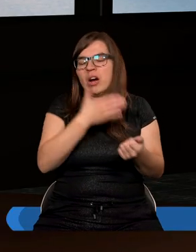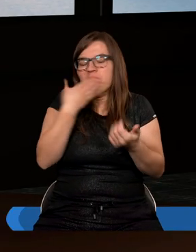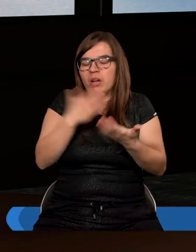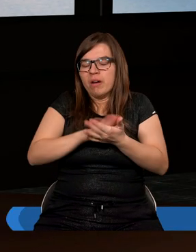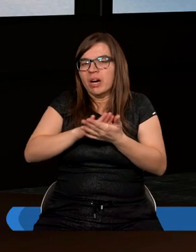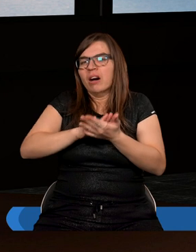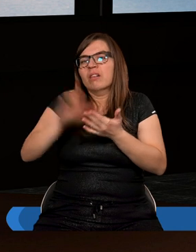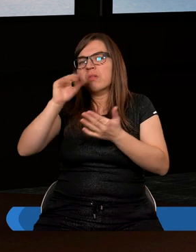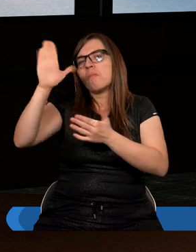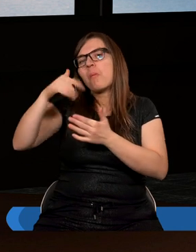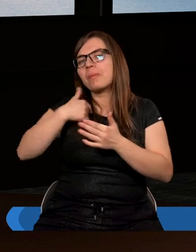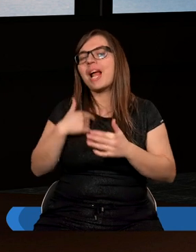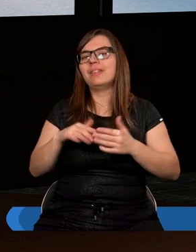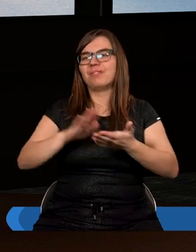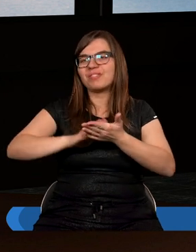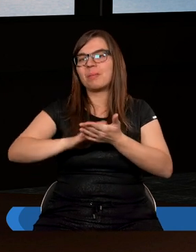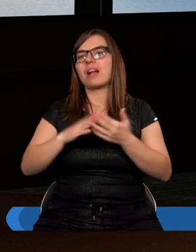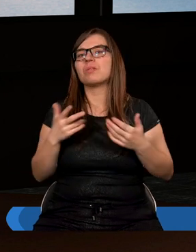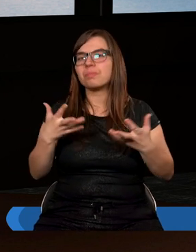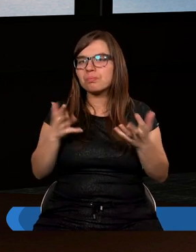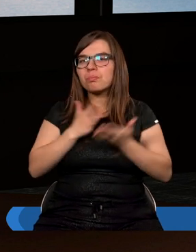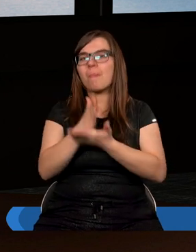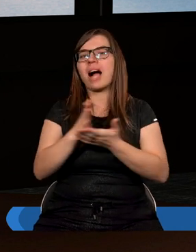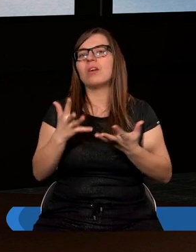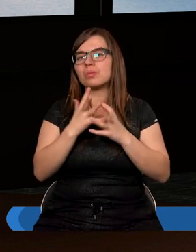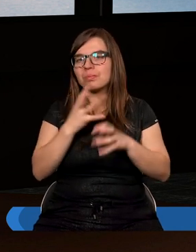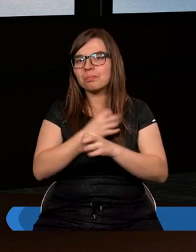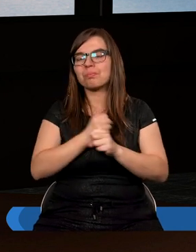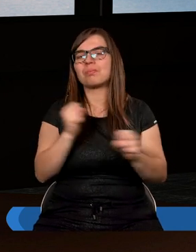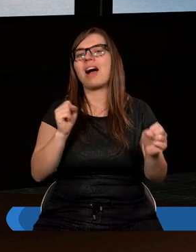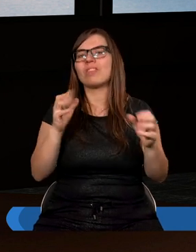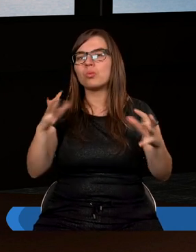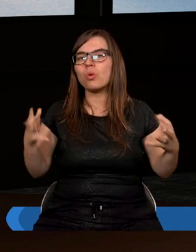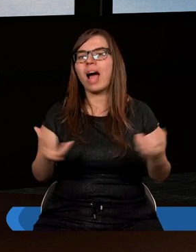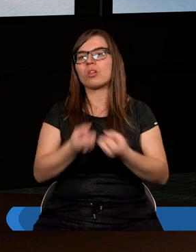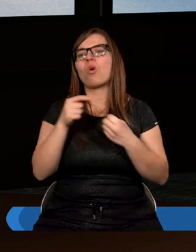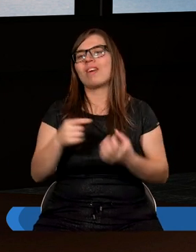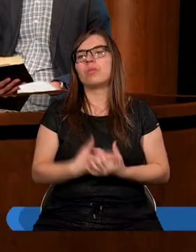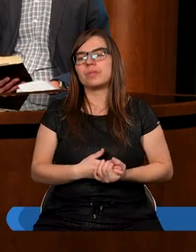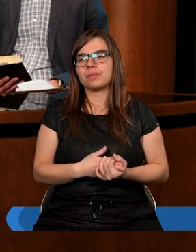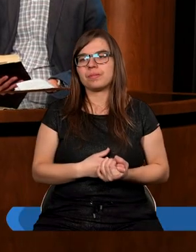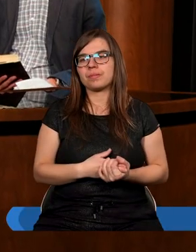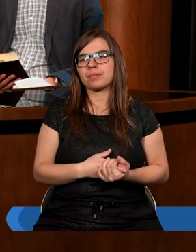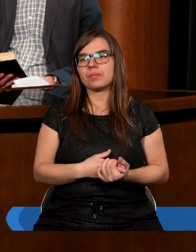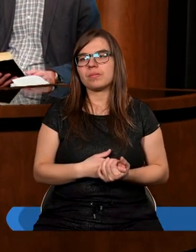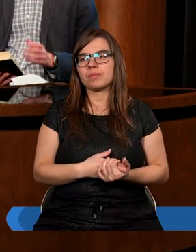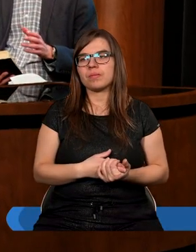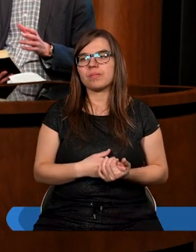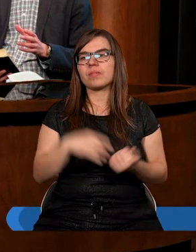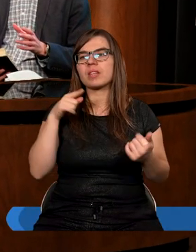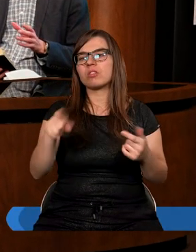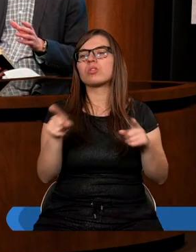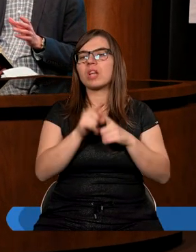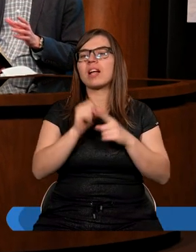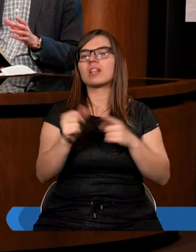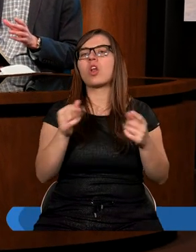dla nas żadnej nadziei. A że ten orędownik jest, oręduje za nami, to wciąż te nasze grzechy mogą zostać oczyszczone. Co więcej, tutaj